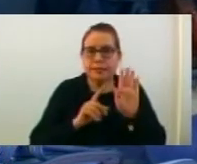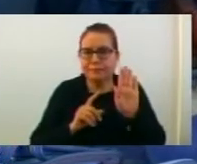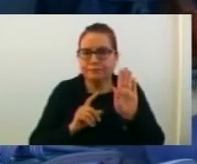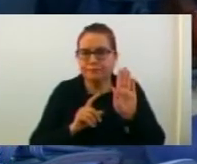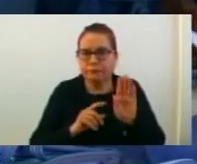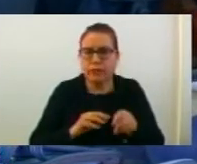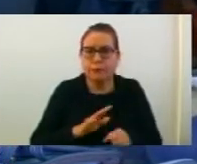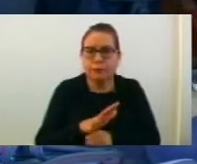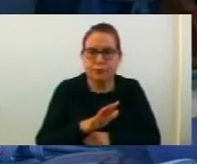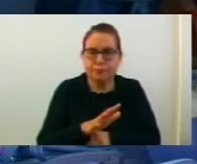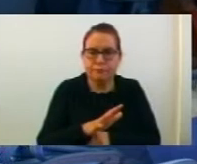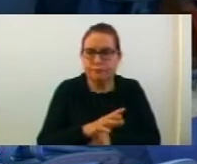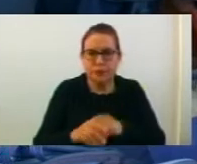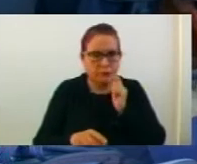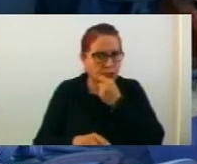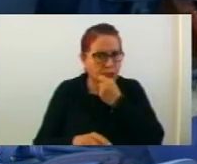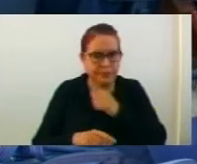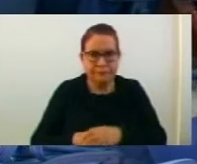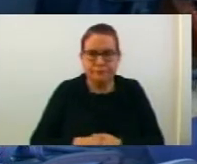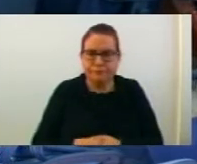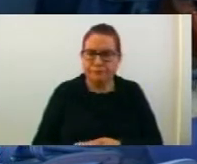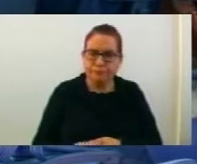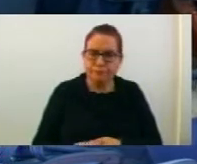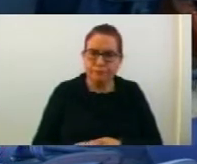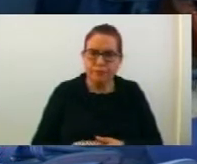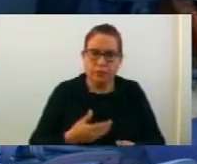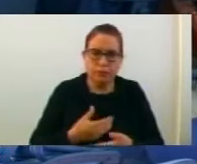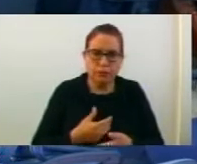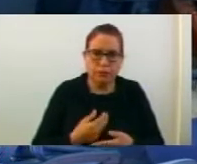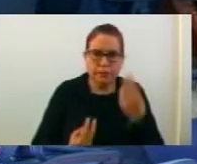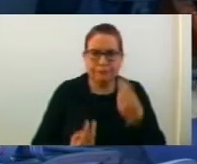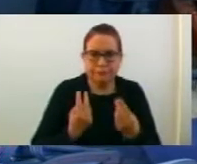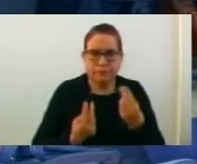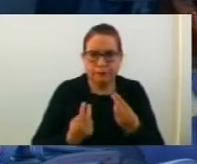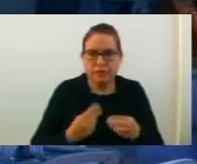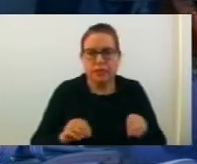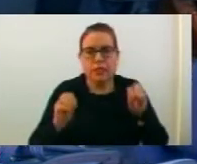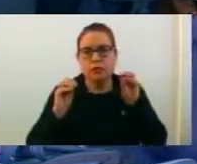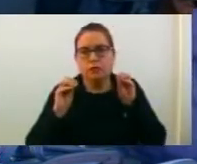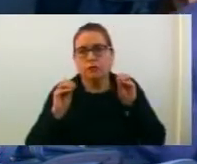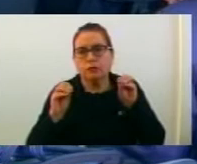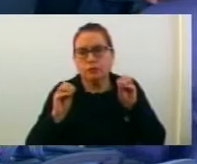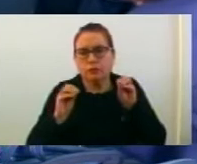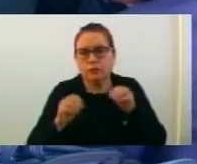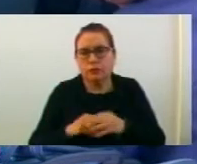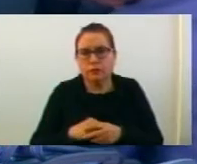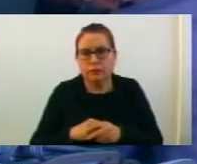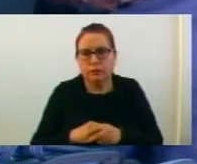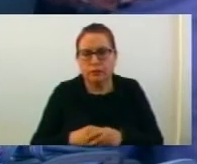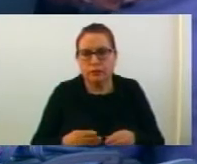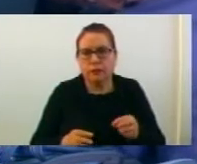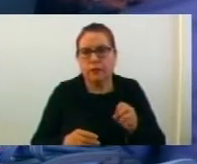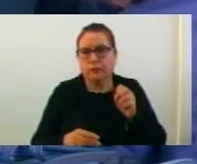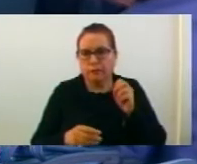Кој е против? Дали имам воздржане? През основно на спреденето гласене констатирам ДК СОЪЦО 20